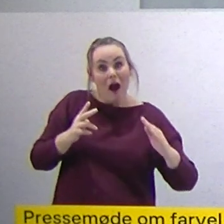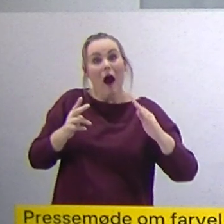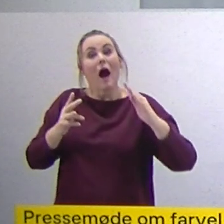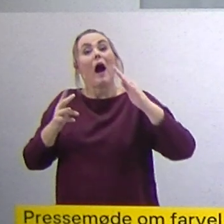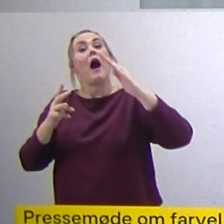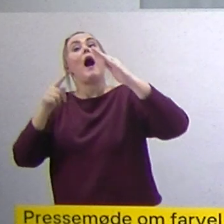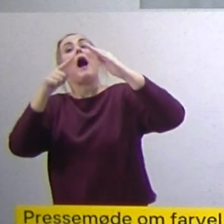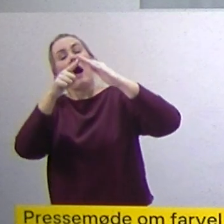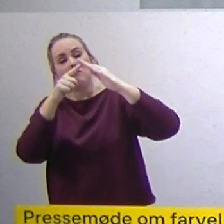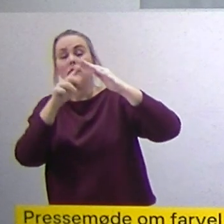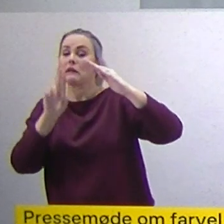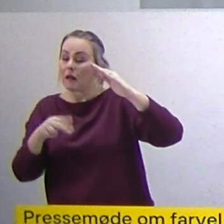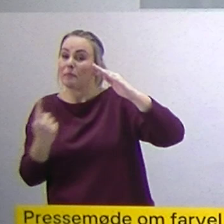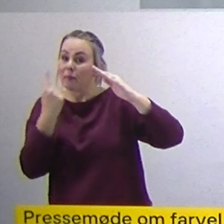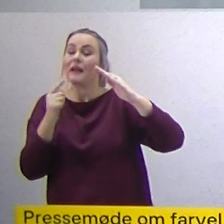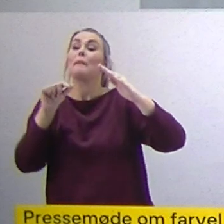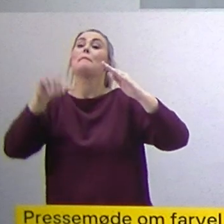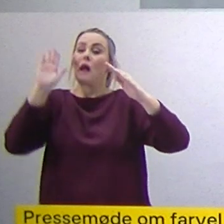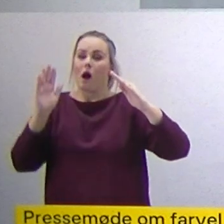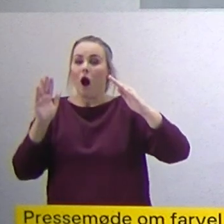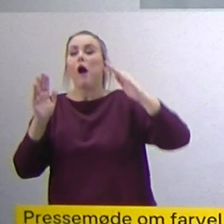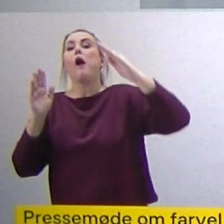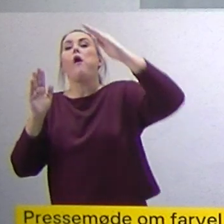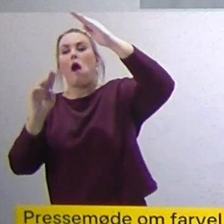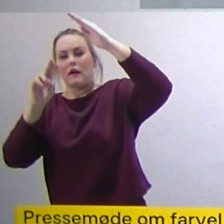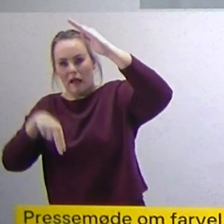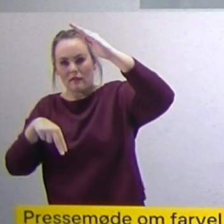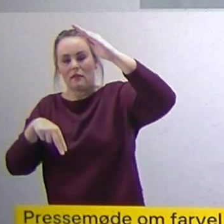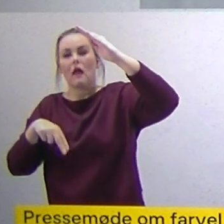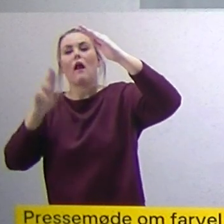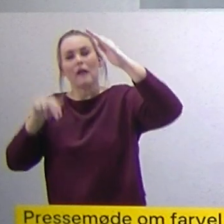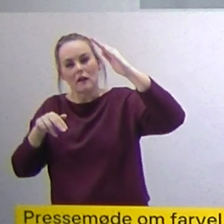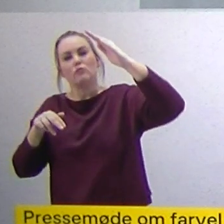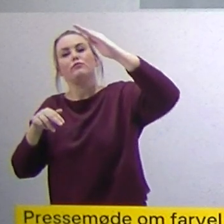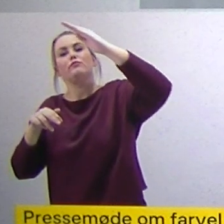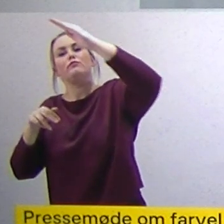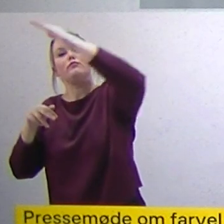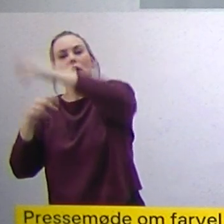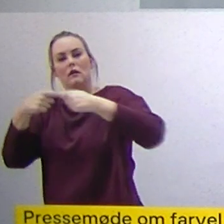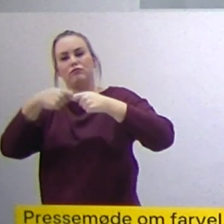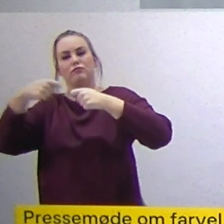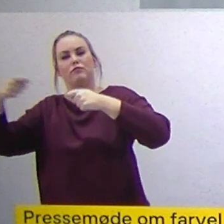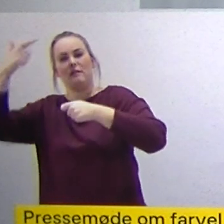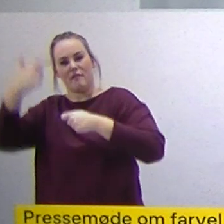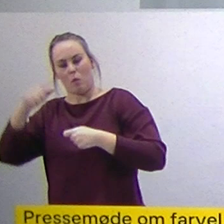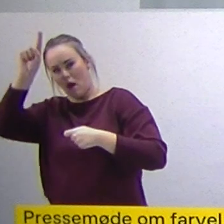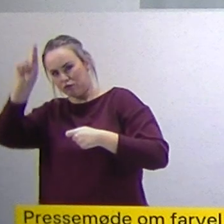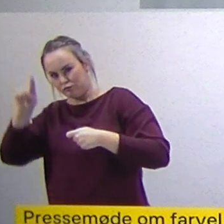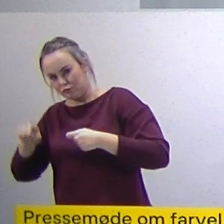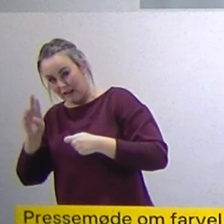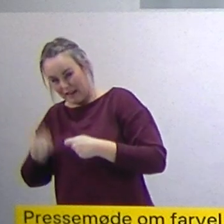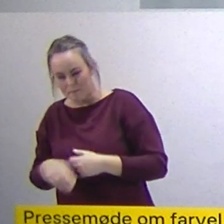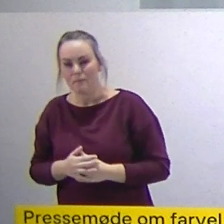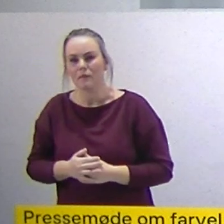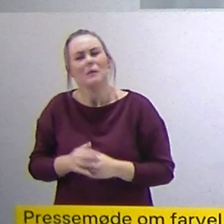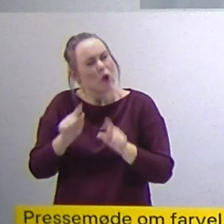kan blive lidt højere, og det betyder også, at det kan række lidt længere ind i februar måned. Til gengæld, så har vi jo også nogle data,